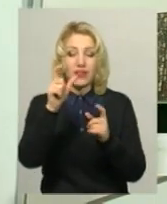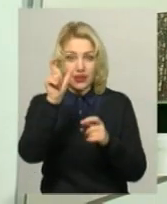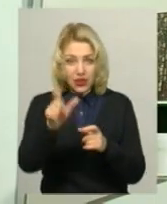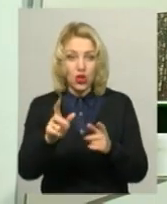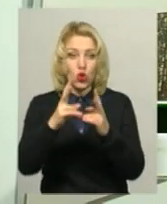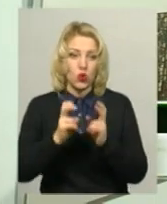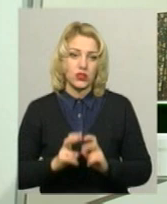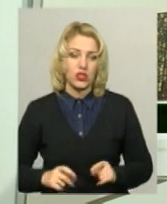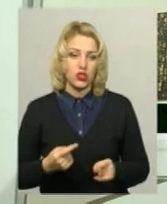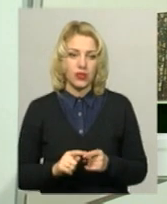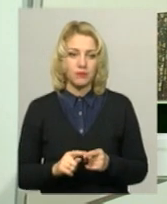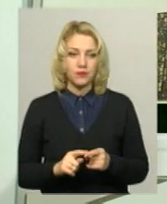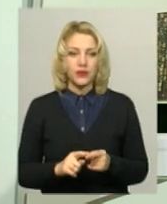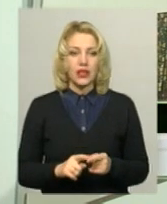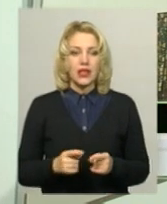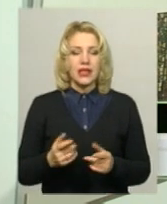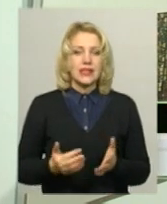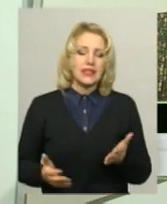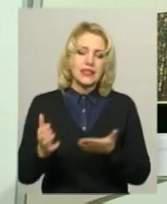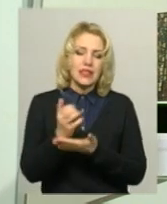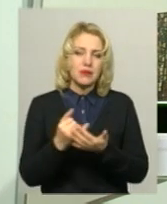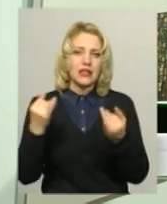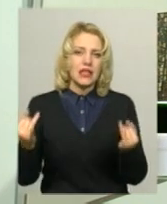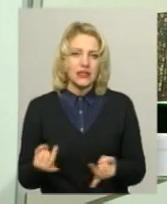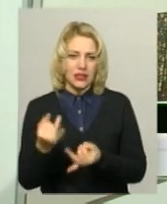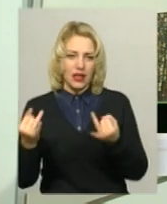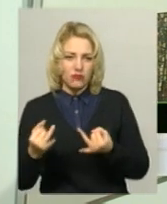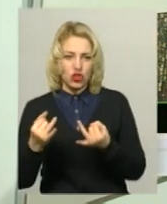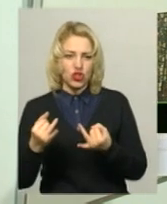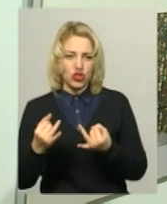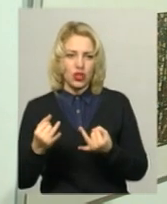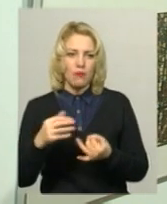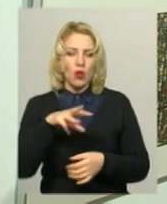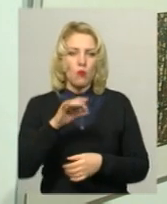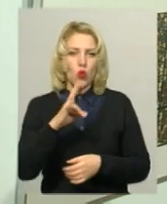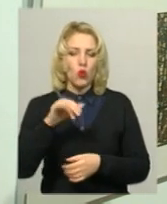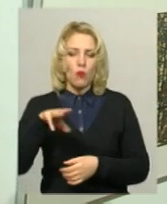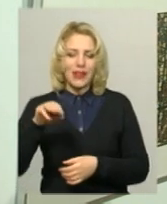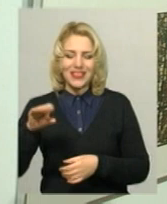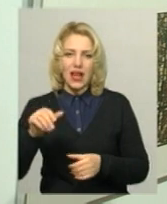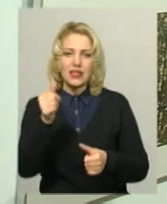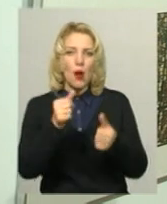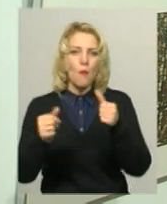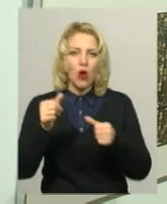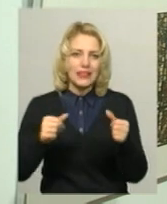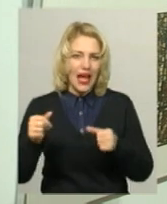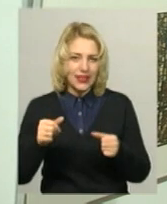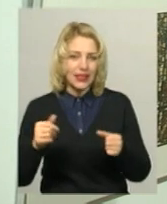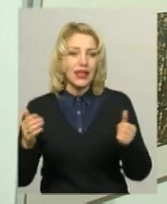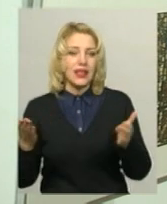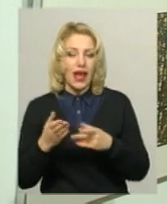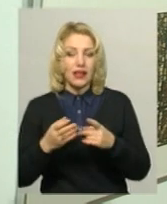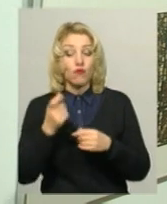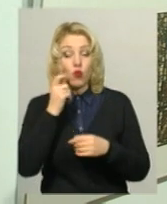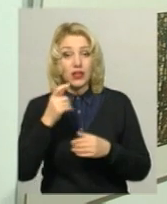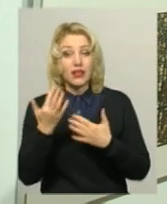Mosaic» – це зібрання найцікавіших монументальних мозаїк України, які на той